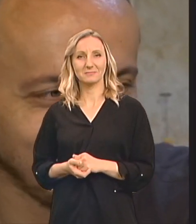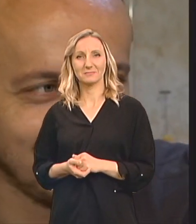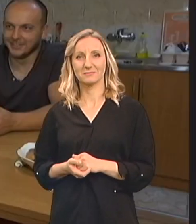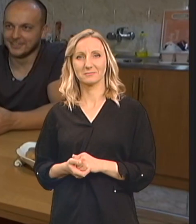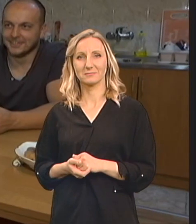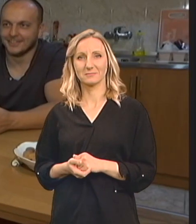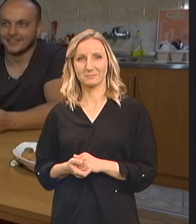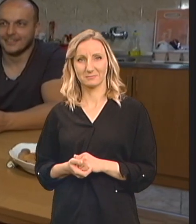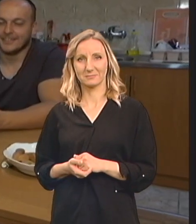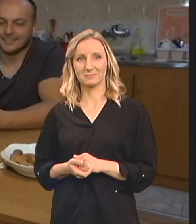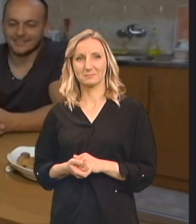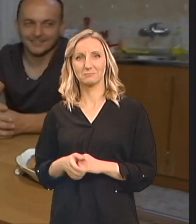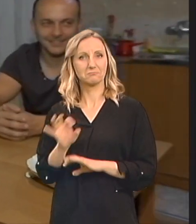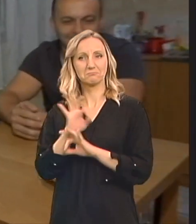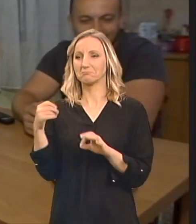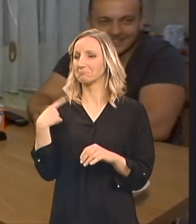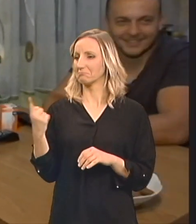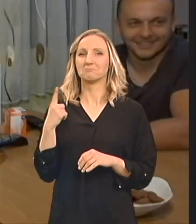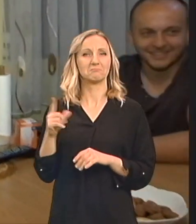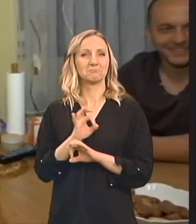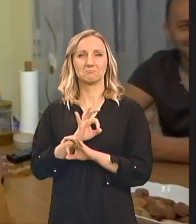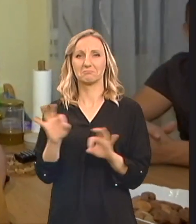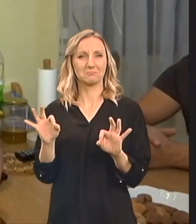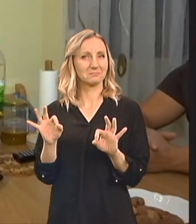To funkcioniše dosta dobro